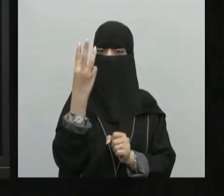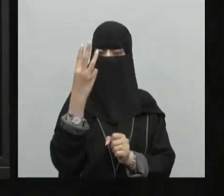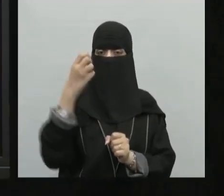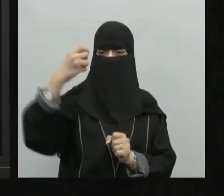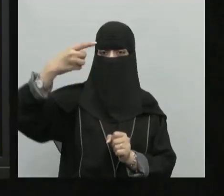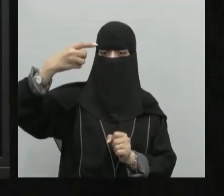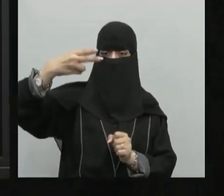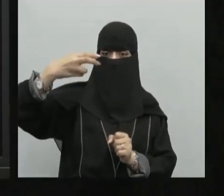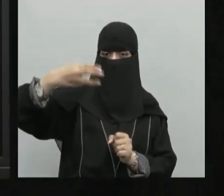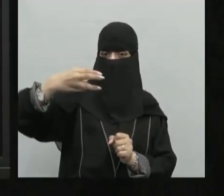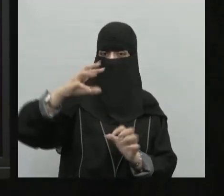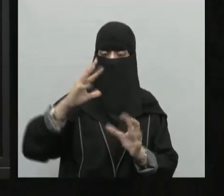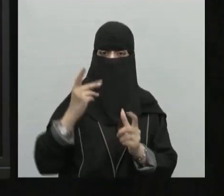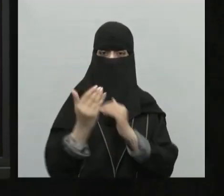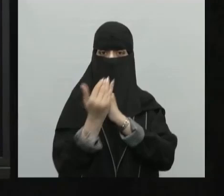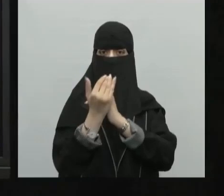في الدرس السابق